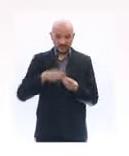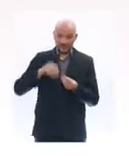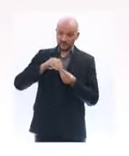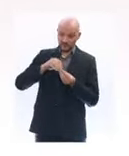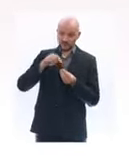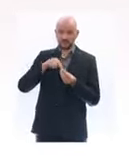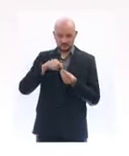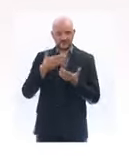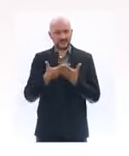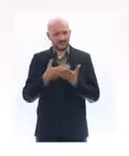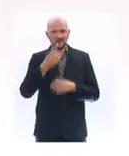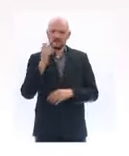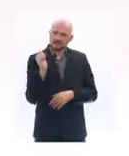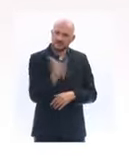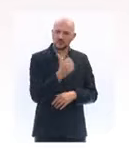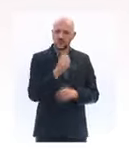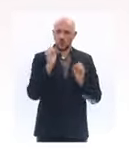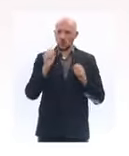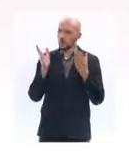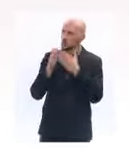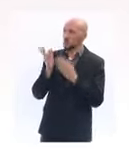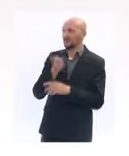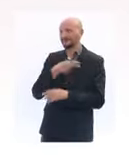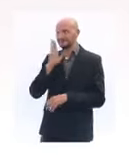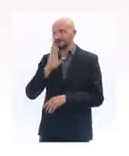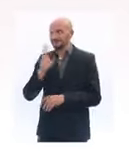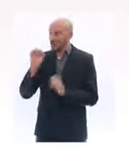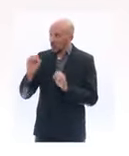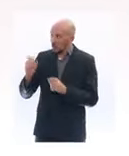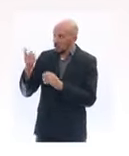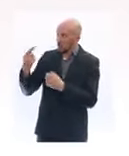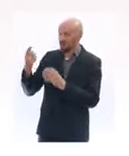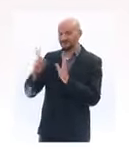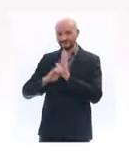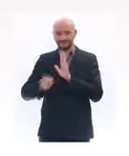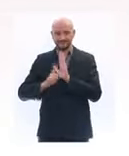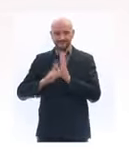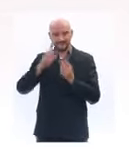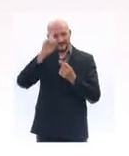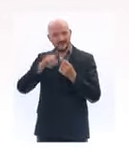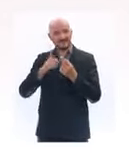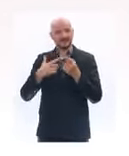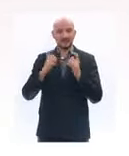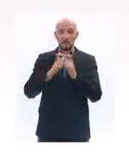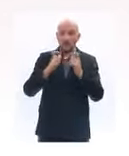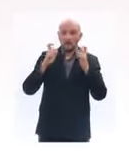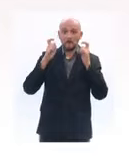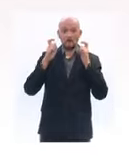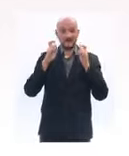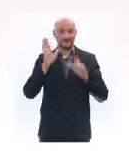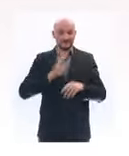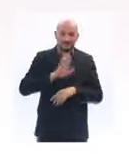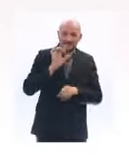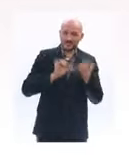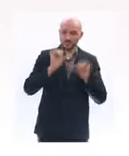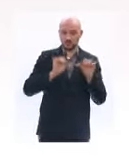demander à leurs médecins de se faire prescrire des masques chirurgicaux en pharmacie qui seront donc pour elles